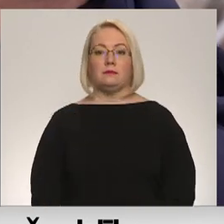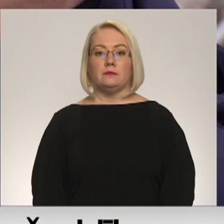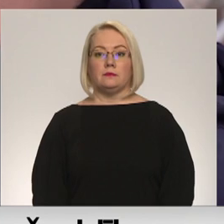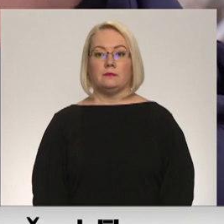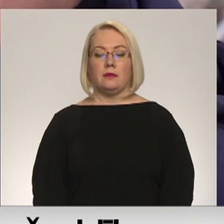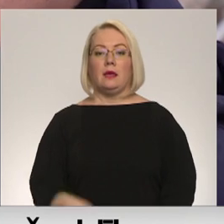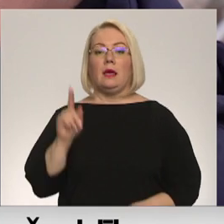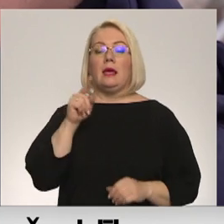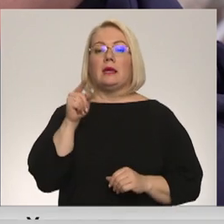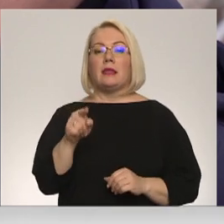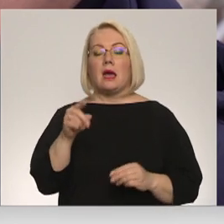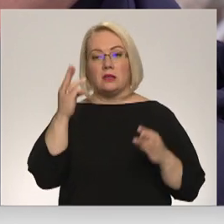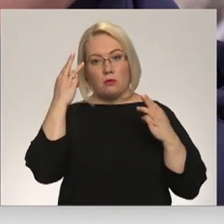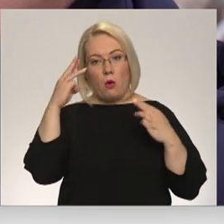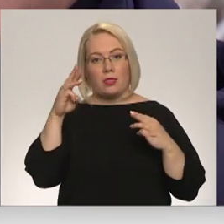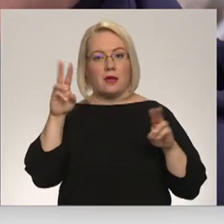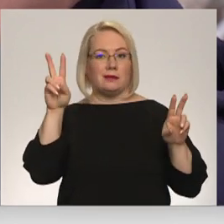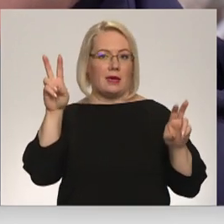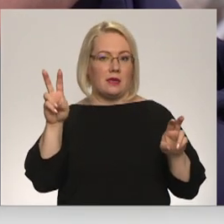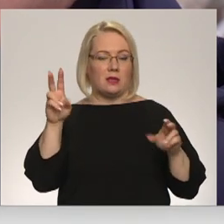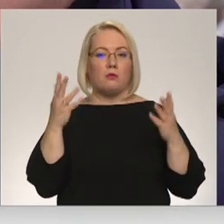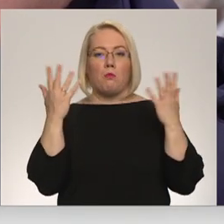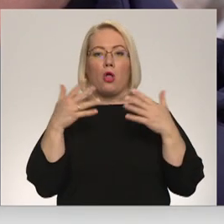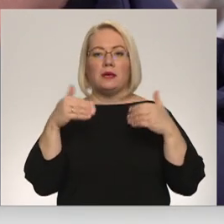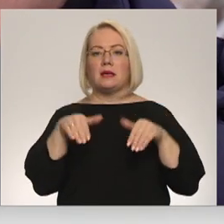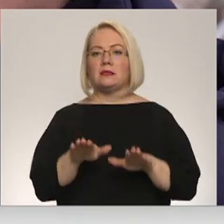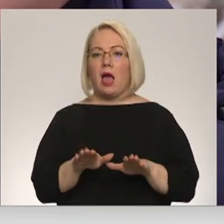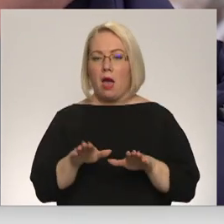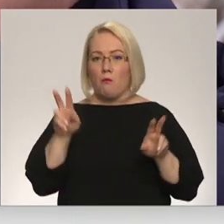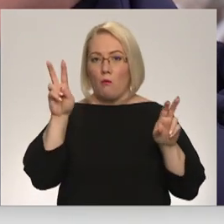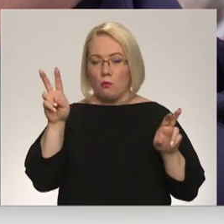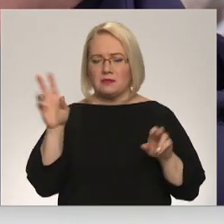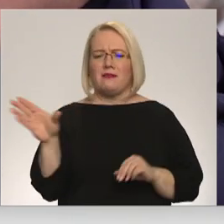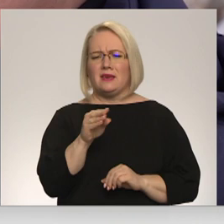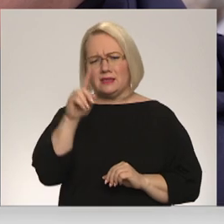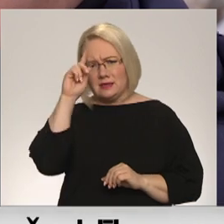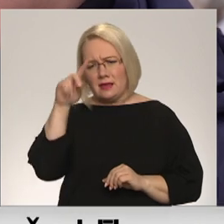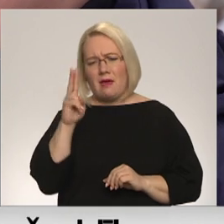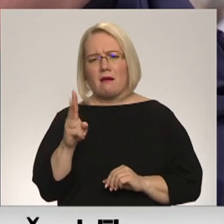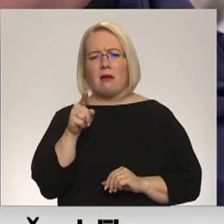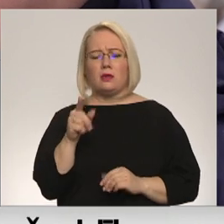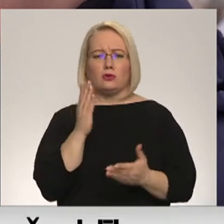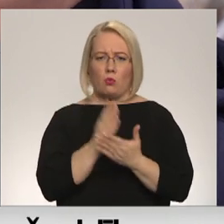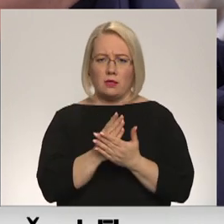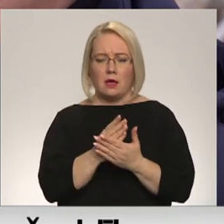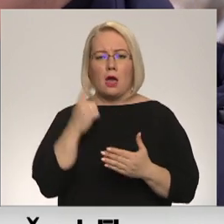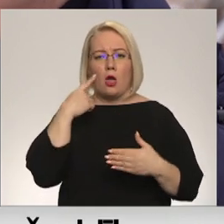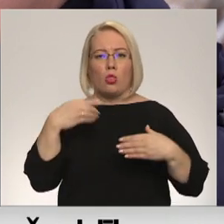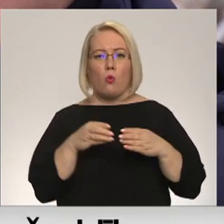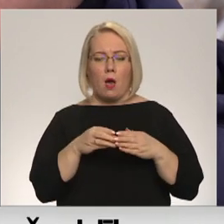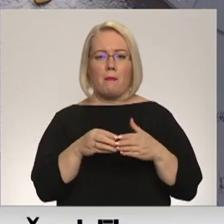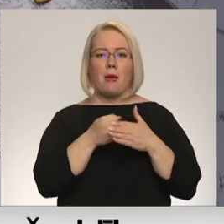Ir tāds moderns jēdziens politiskais lēmums. Domāju, ka visi zināja, kā tas notika. Dome dotēja